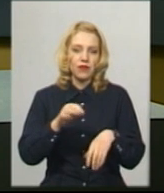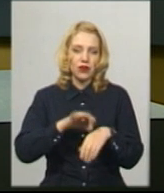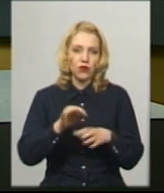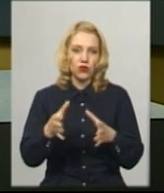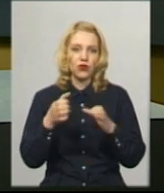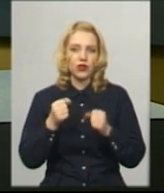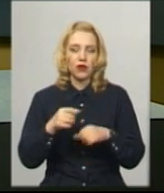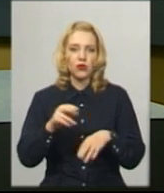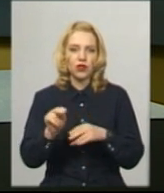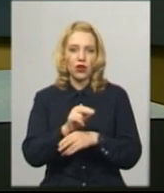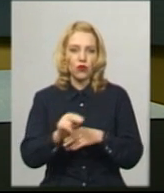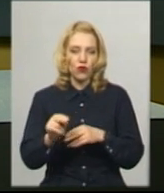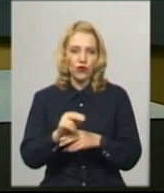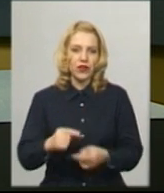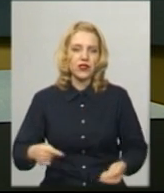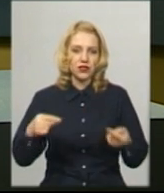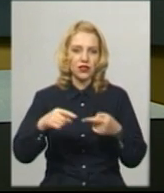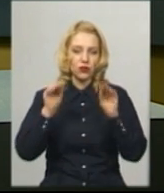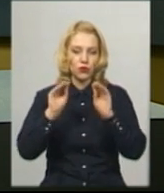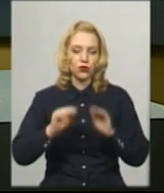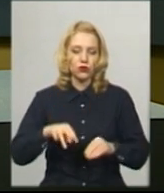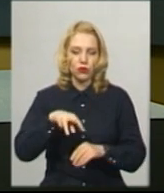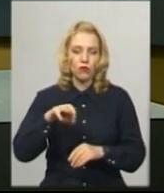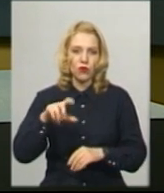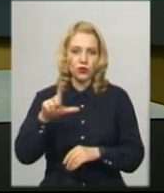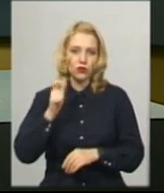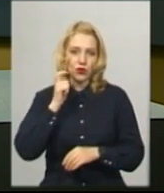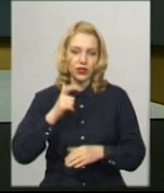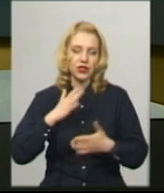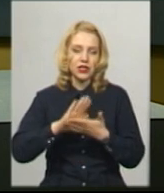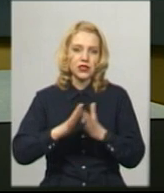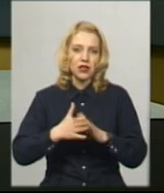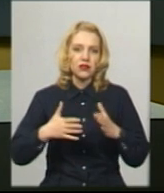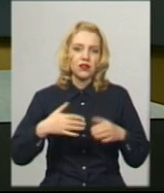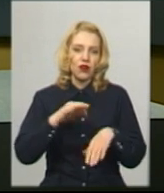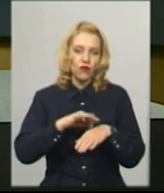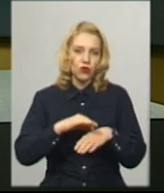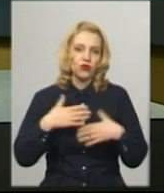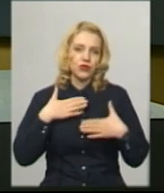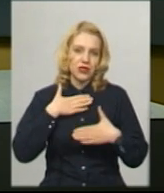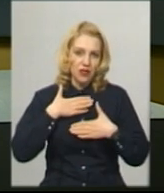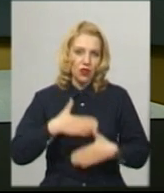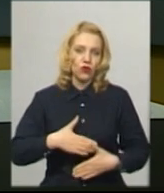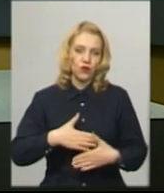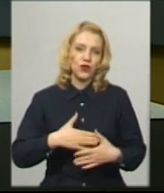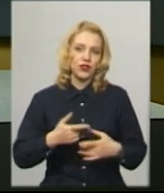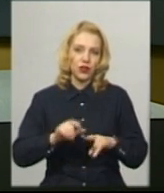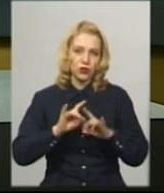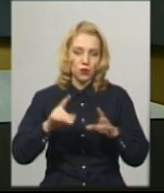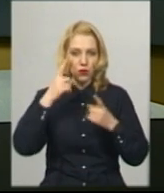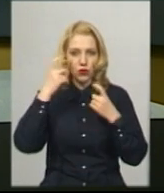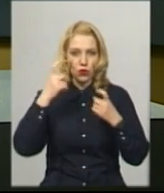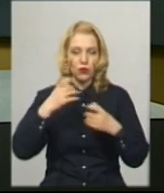лікування згідно протоколів МОЗ України. Стан здоров'я задовільний. Йдеться у повідомленні Командування медичних сил Збройних сил